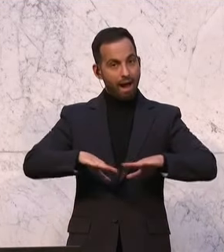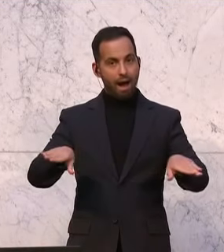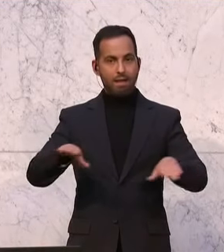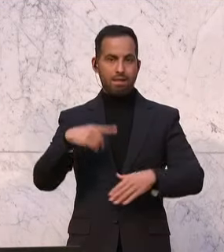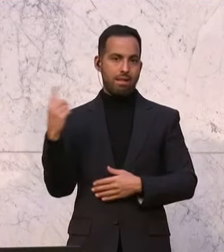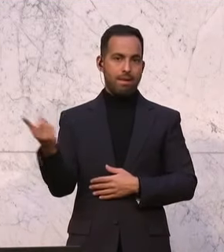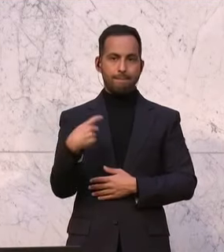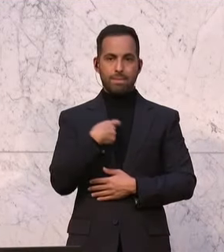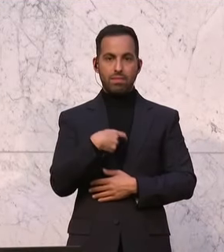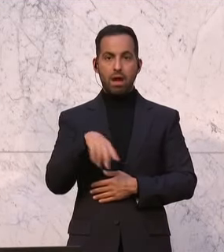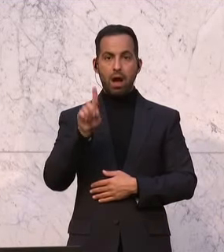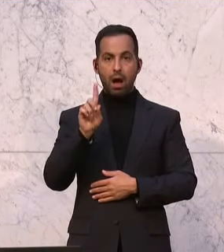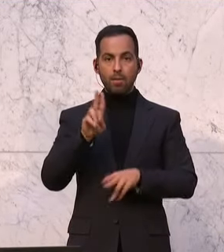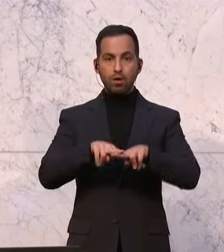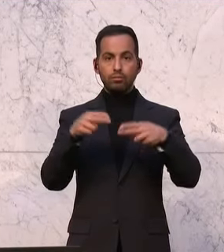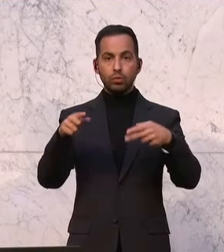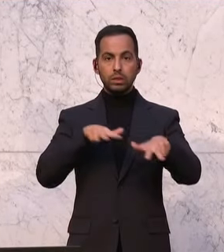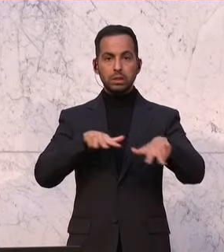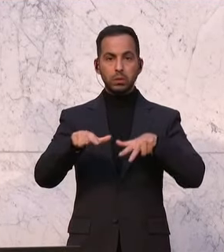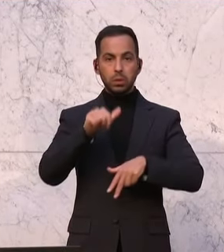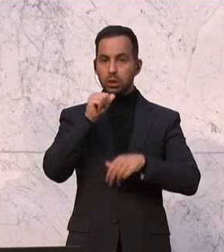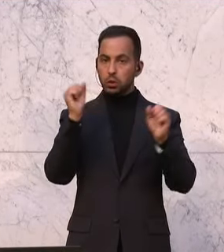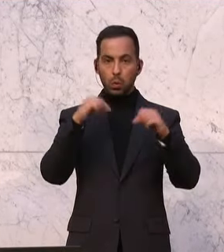war nicht kompromissbereit. Vielen Dank.